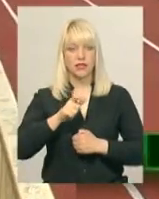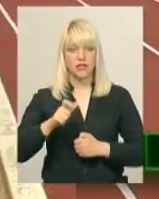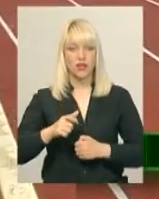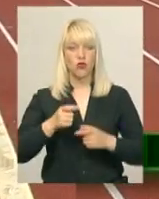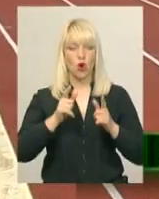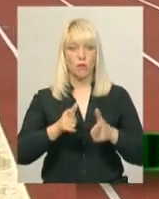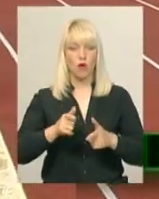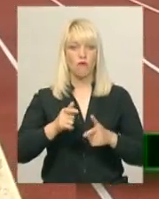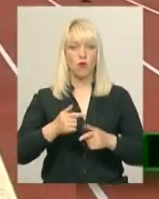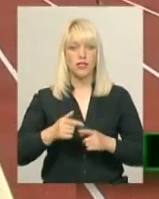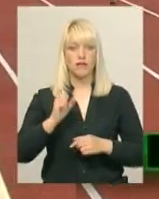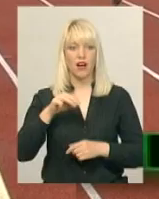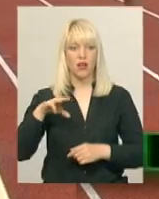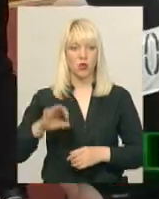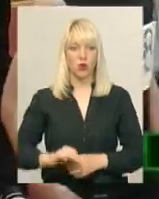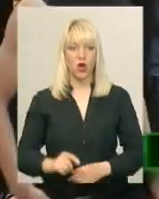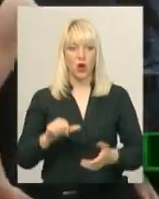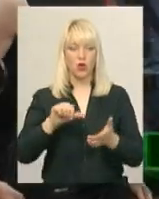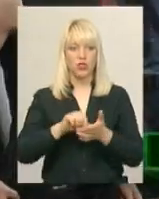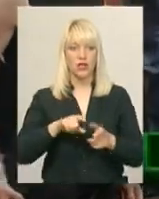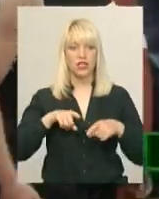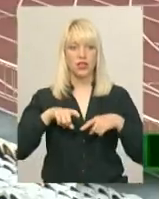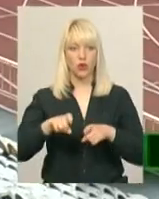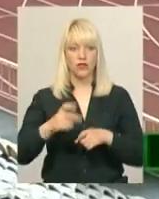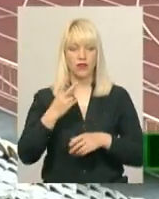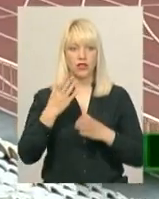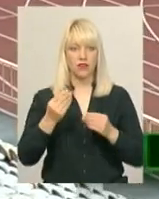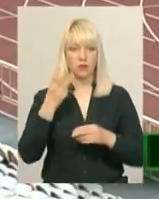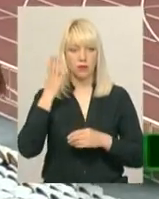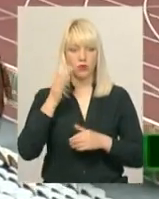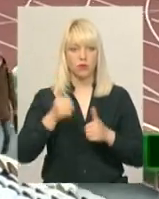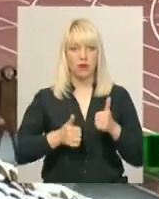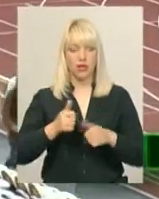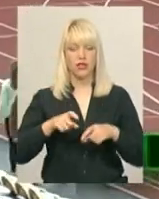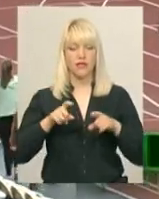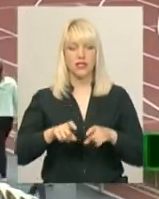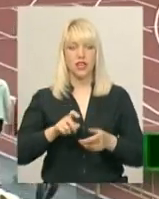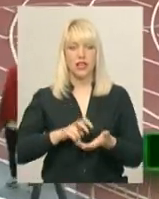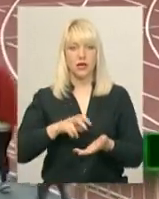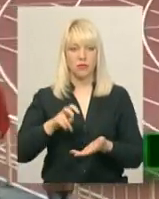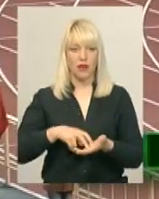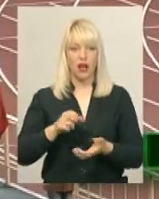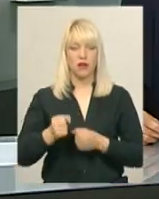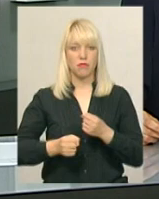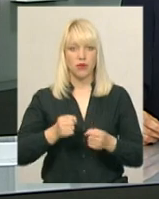Учасники обласного чемпіонату з легкої атлетики два дні в Хмельницькому змагатимуться в стрибках, бігу і метанні ядра.